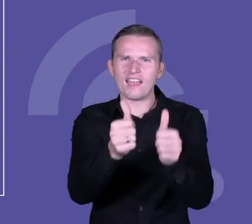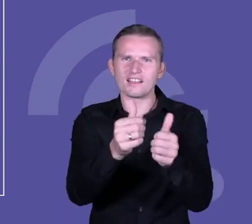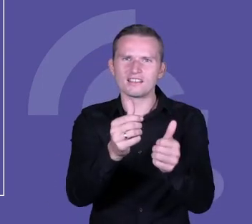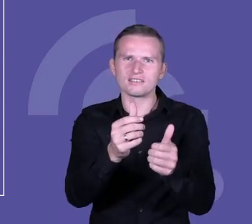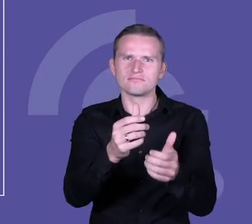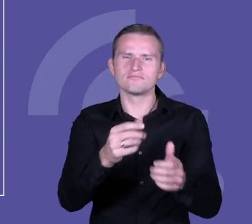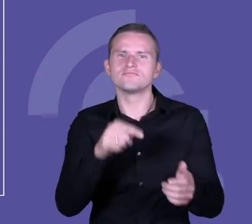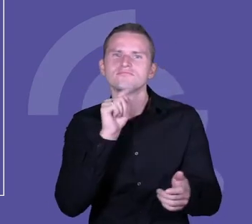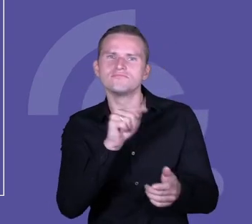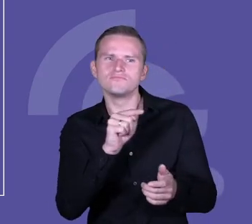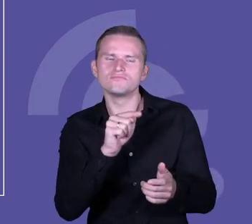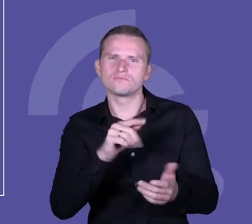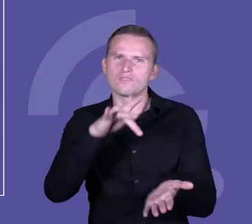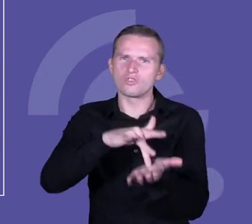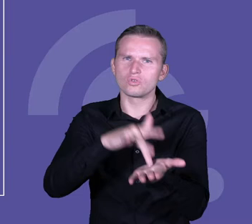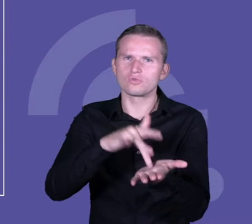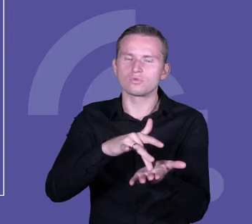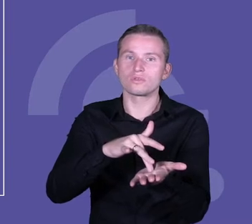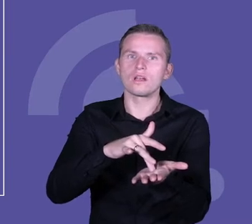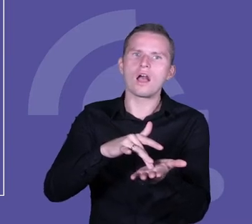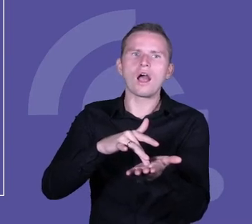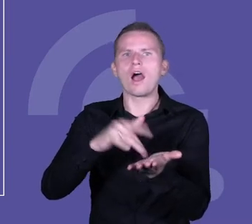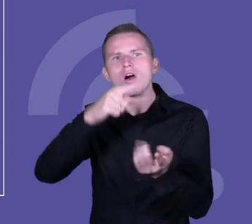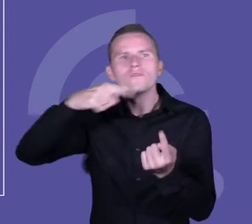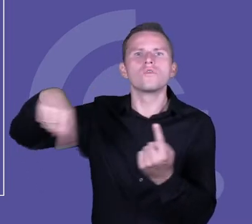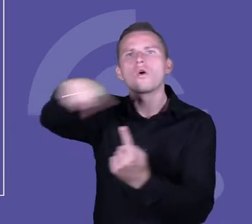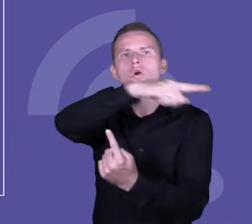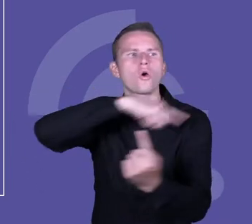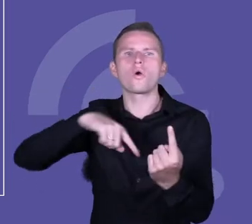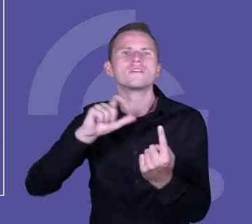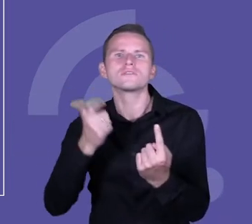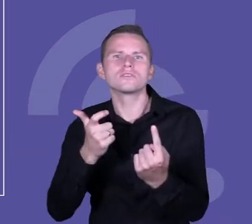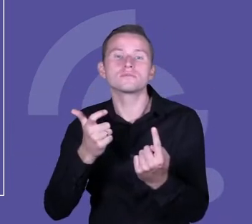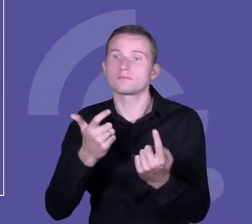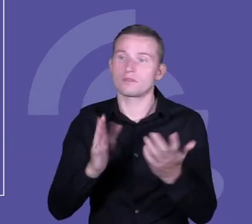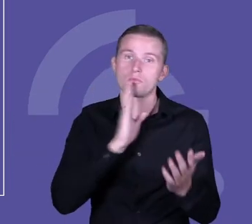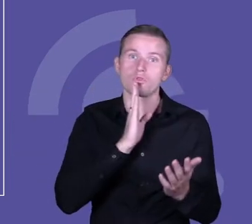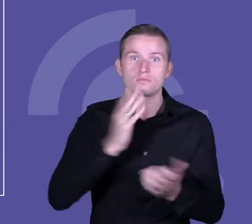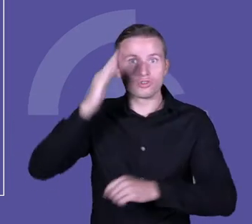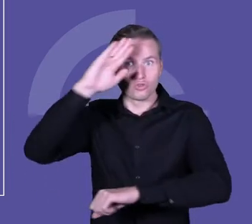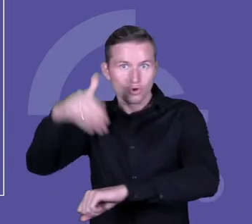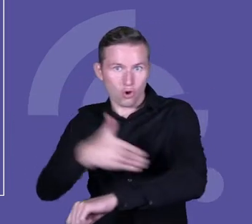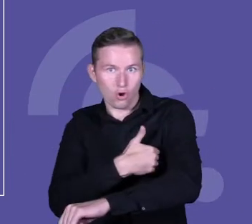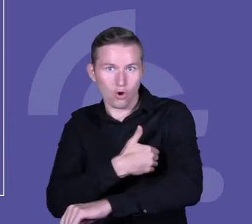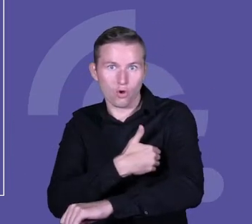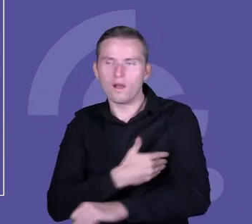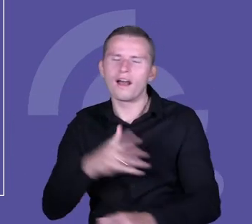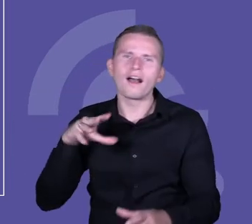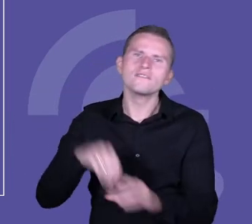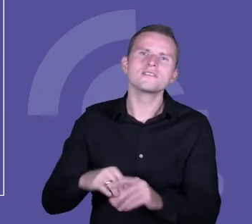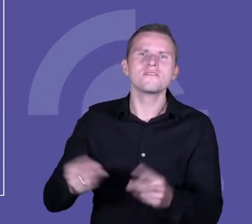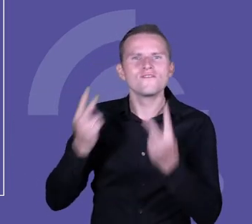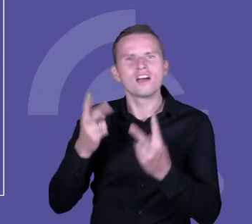były te kompetencje proinnowacyjne, to jakieś rzeczy są dookoła w szkole, czy jakieś ważne sprawy, od których zależą te